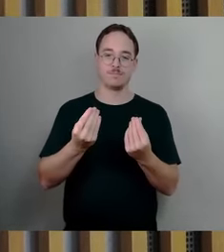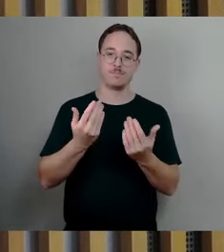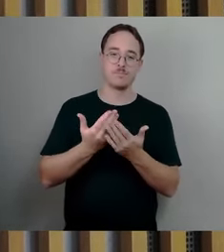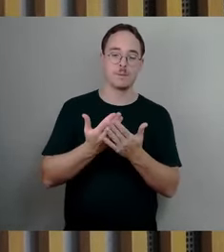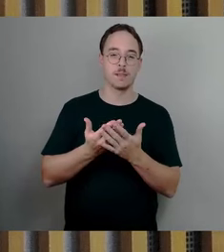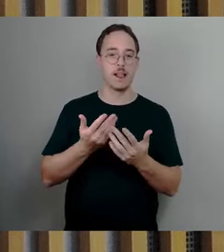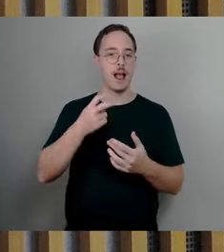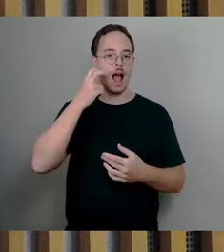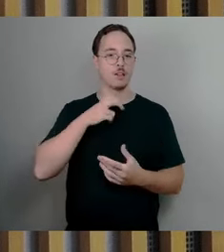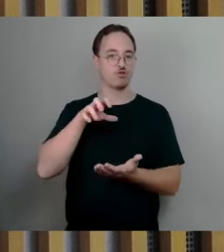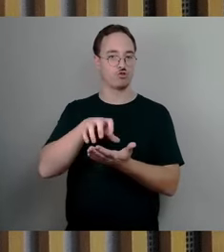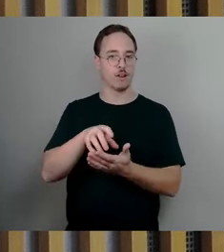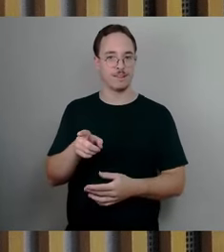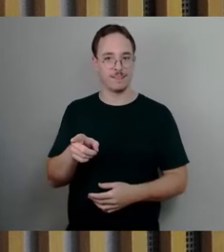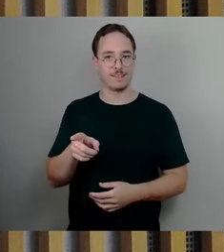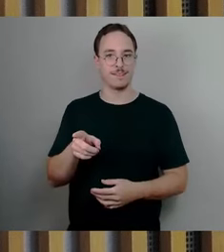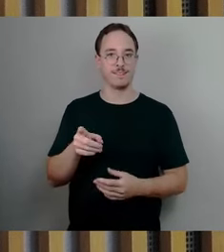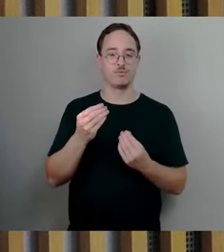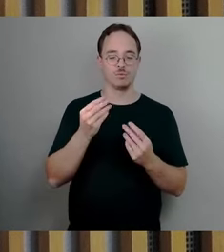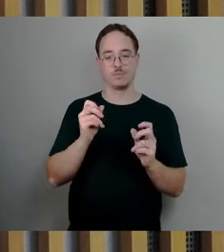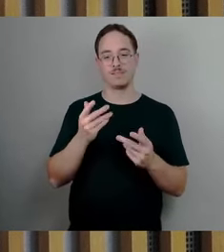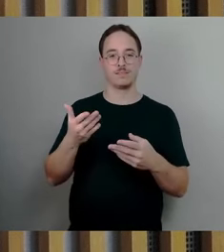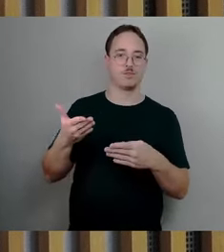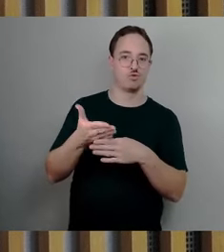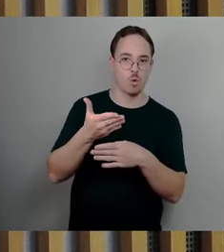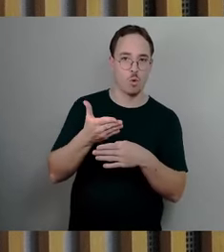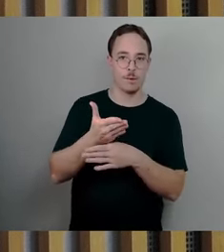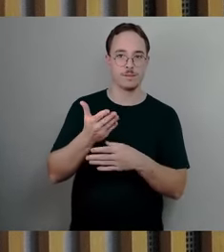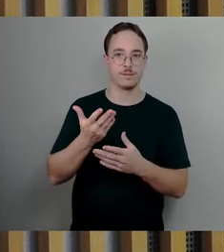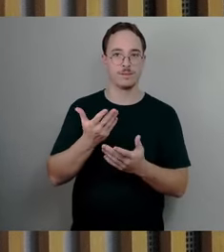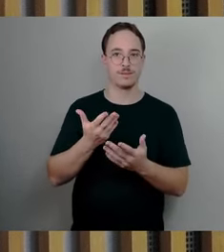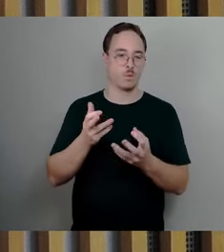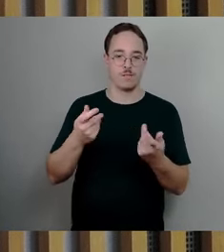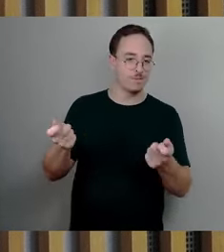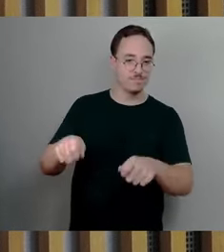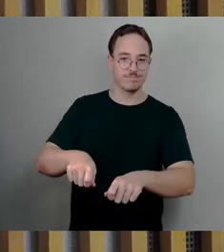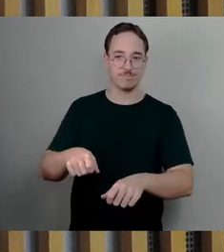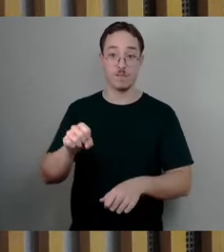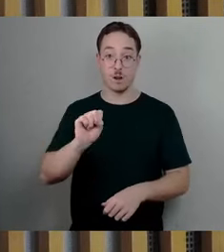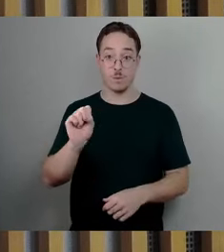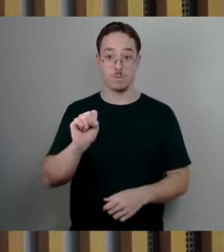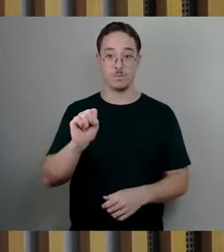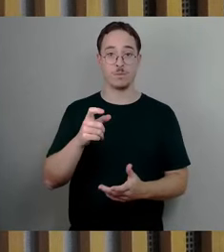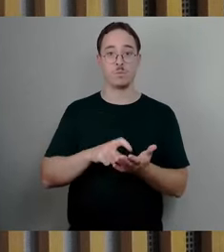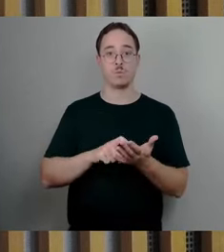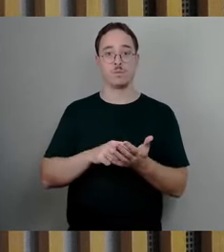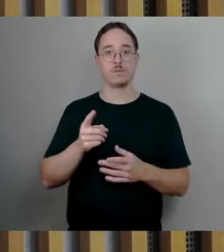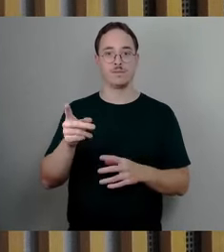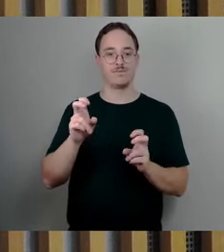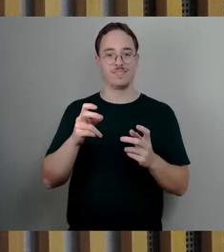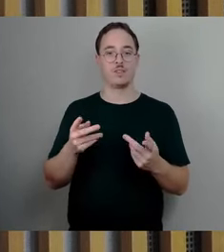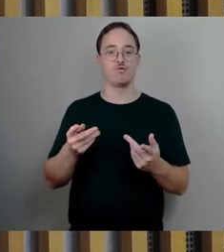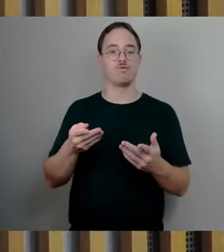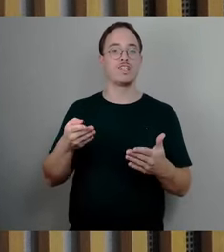gestört oder beendet, weil quasi diese unwürdig frühe Sperrstunde einsetzt.